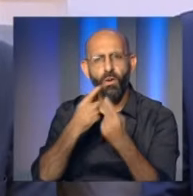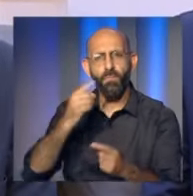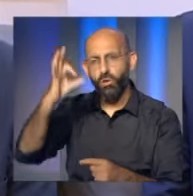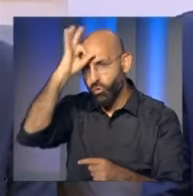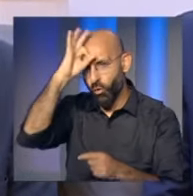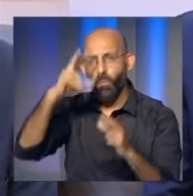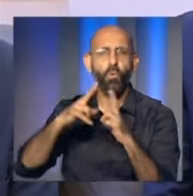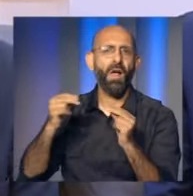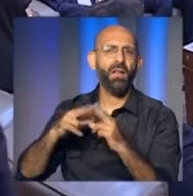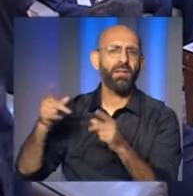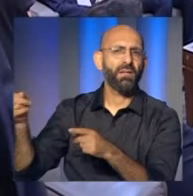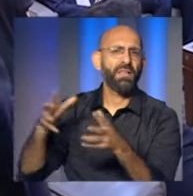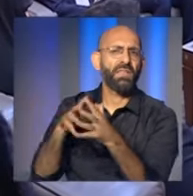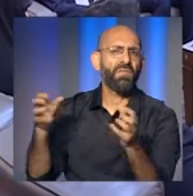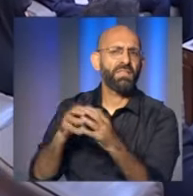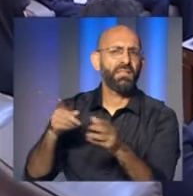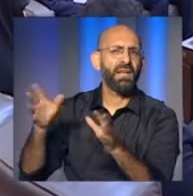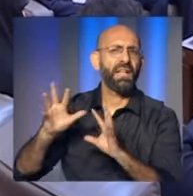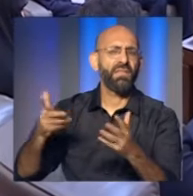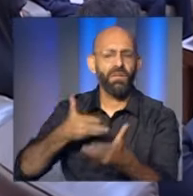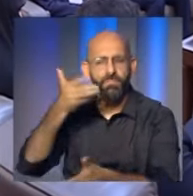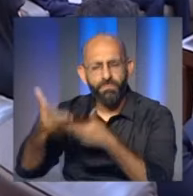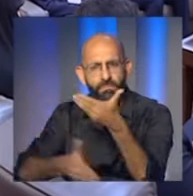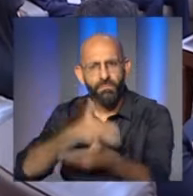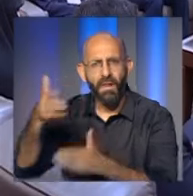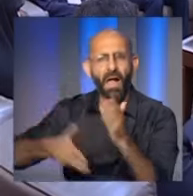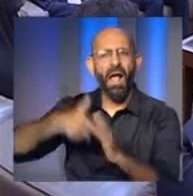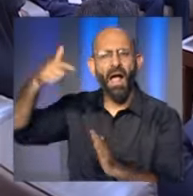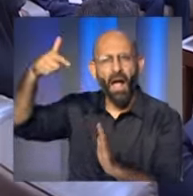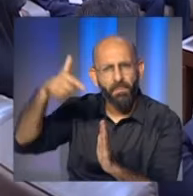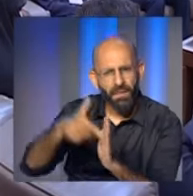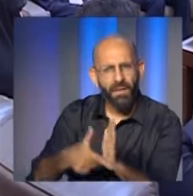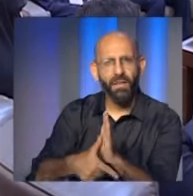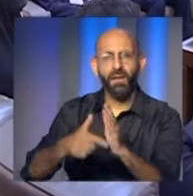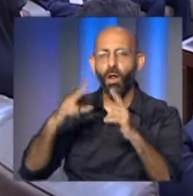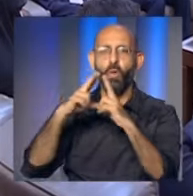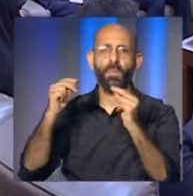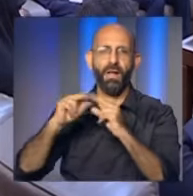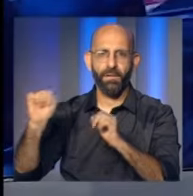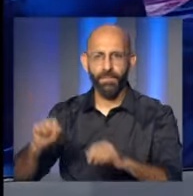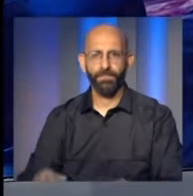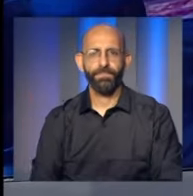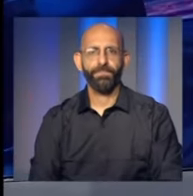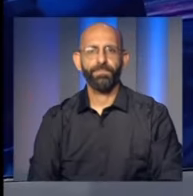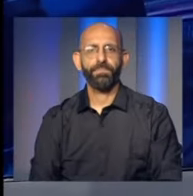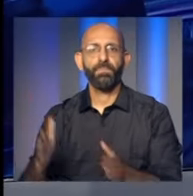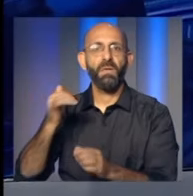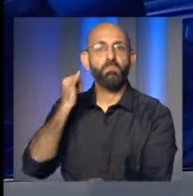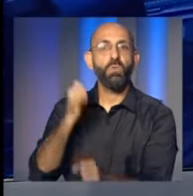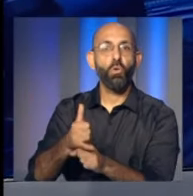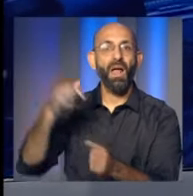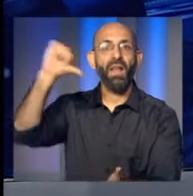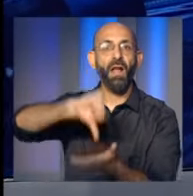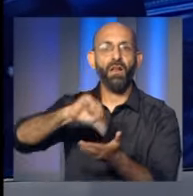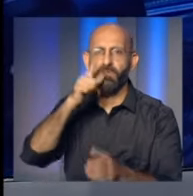اللقاء البحث في العلاقات الثنائية بين البلدين والوضع في الجنوب والمنطقة المسؤول